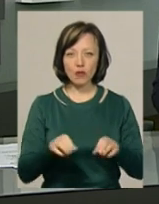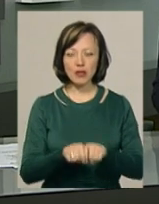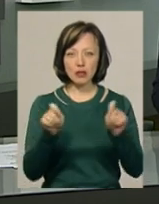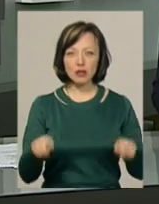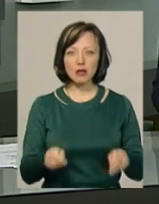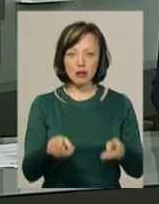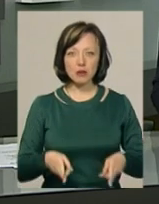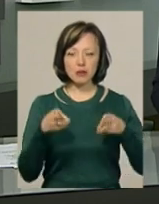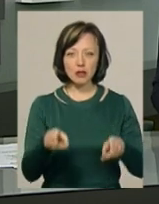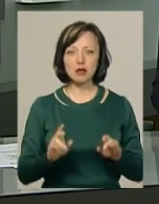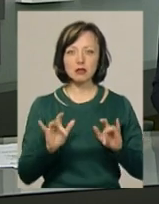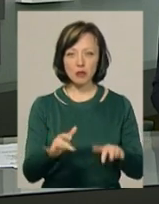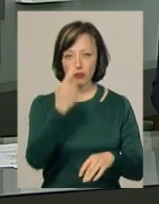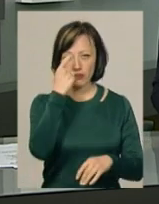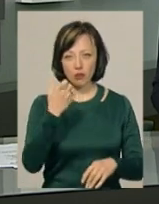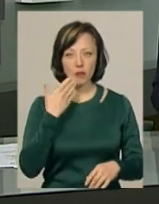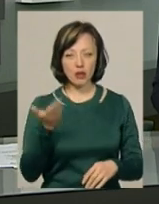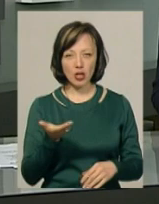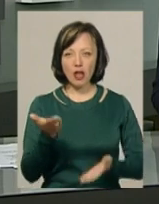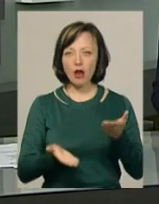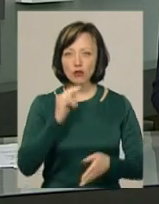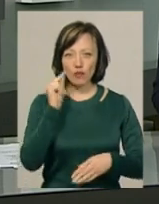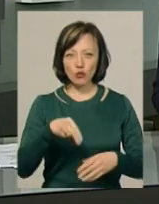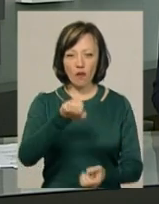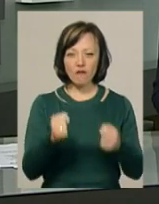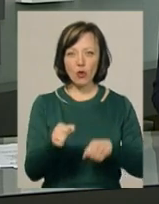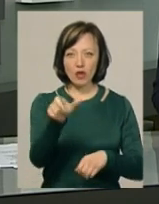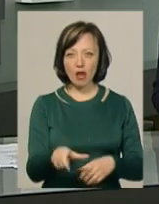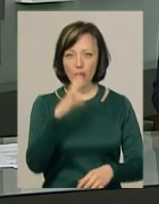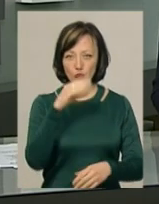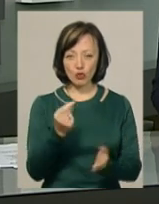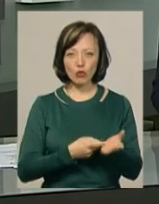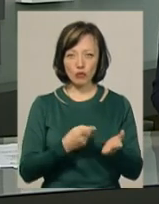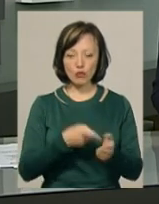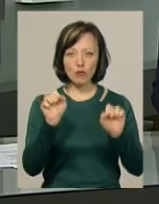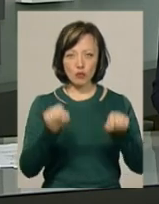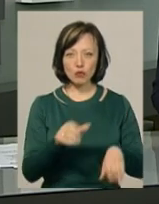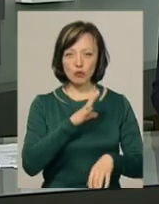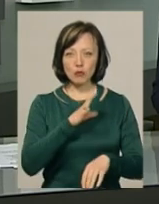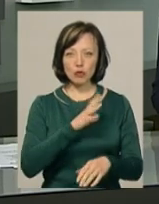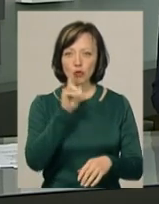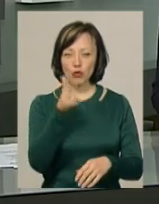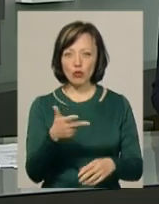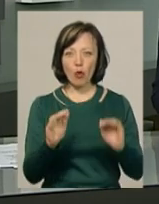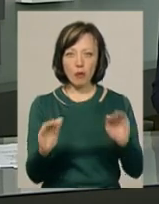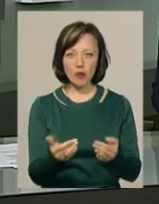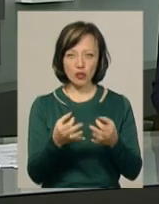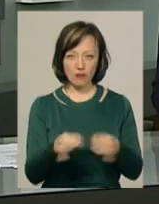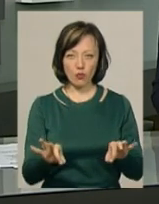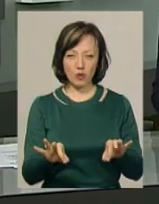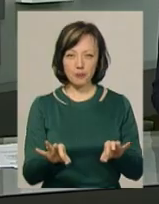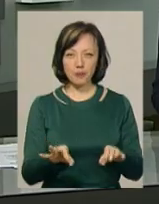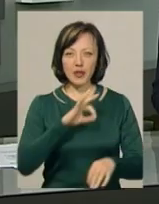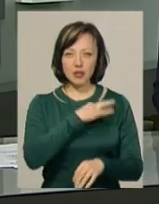кримінальне провадження, повідомила Інна Глега. Якщо воно водія маршрутного таксі доведуть, йому загрожує до трьох років обмеження волі.